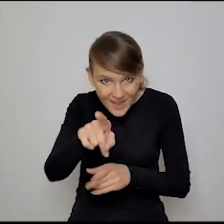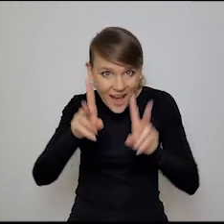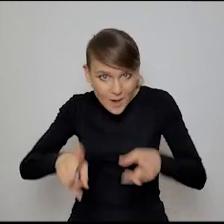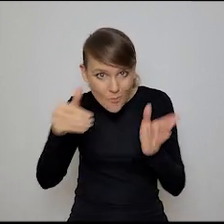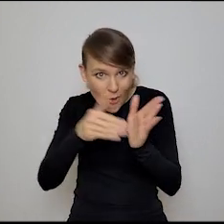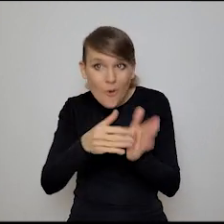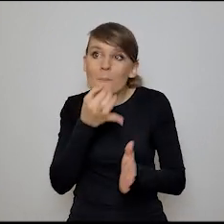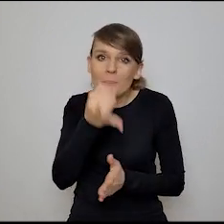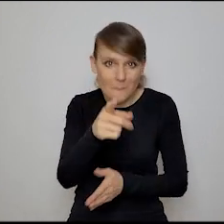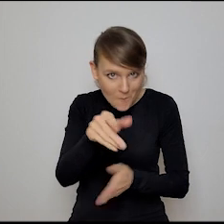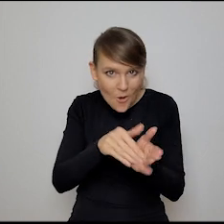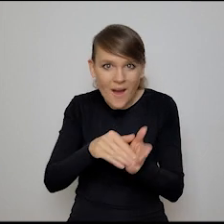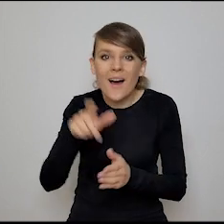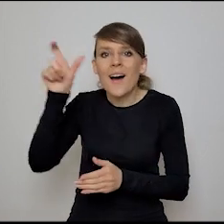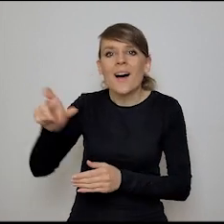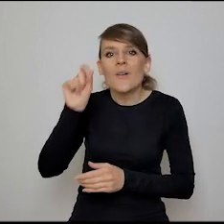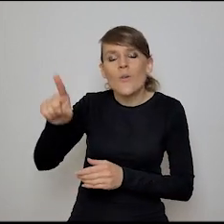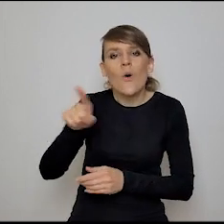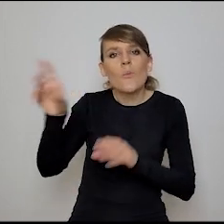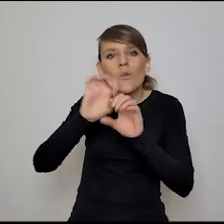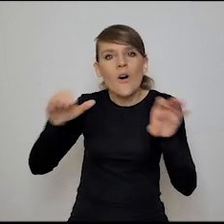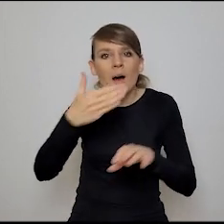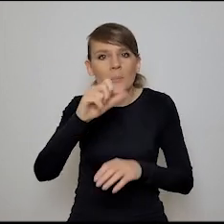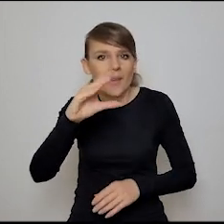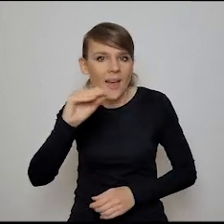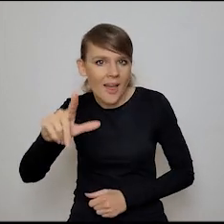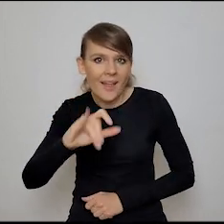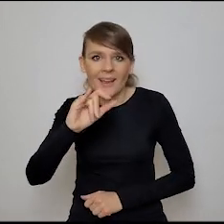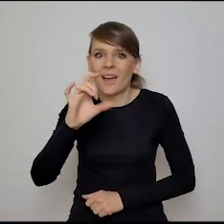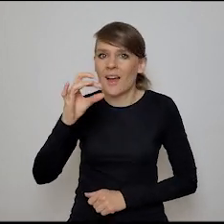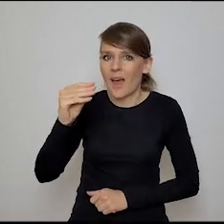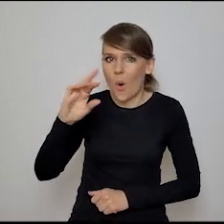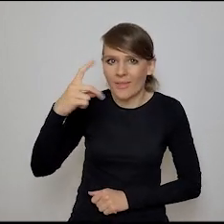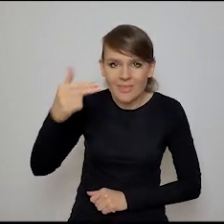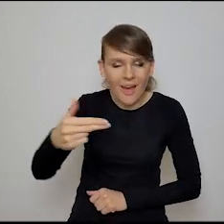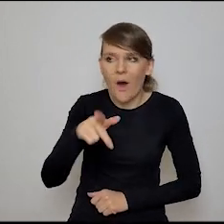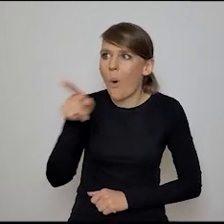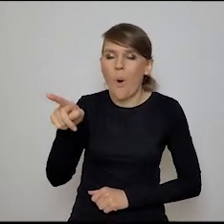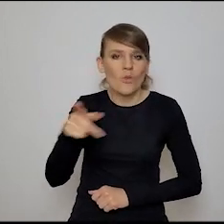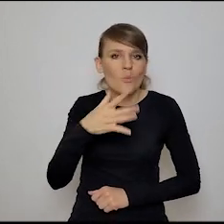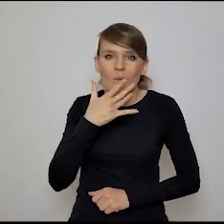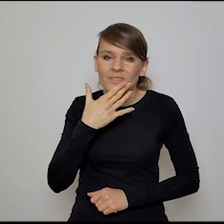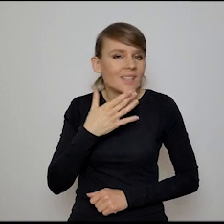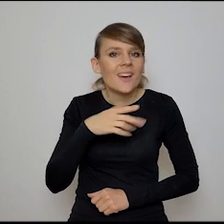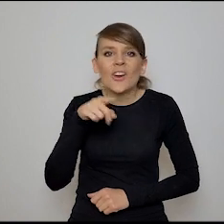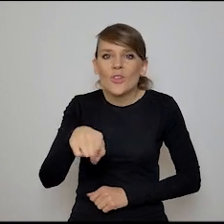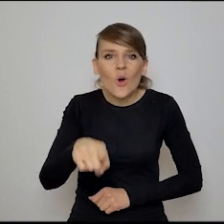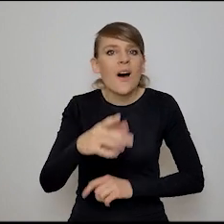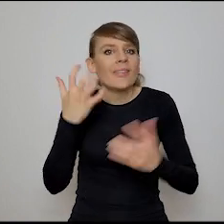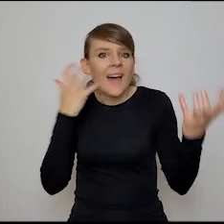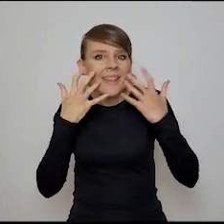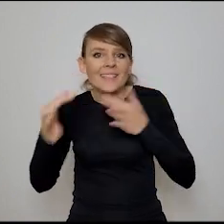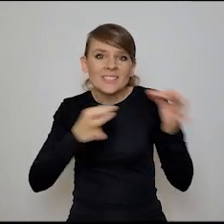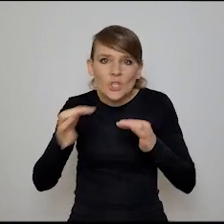jakiegoś takiego pytania. Jest taki super profesor Michael I. Jordan. On się tym tematem rekomenderów zajmuje. I on mówi, to są jakieś, to jest łapanie z danych